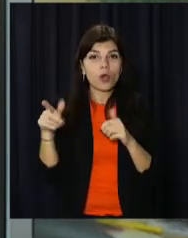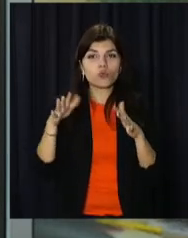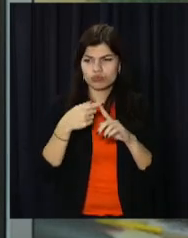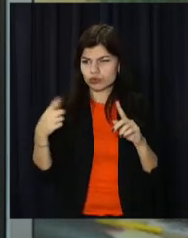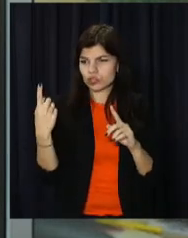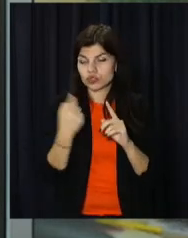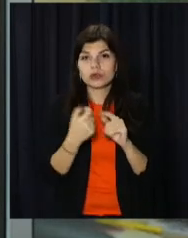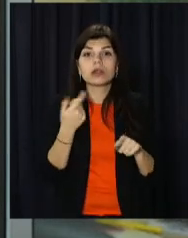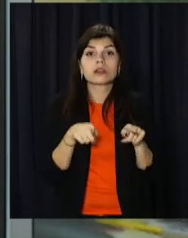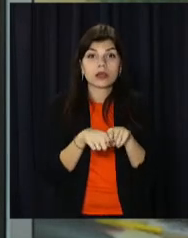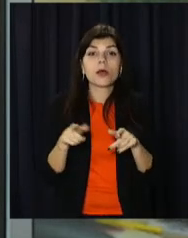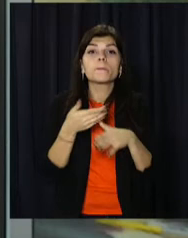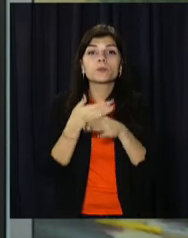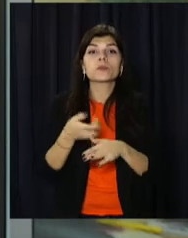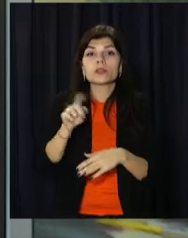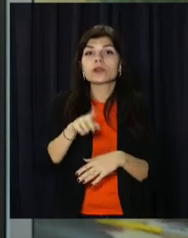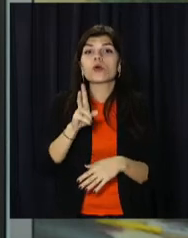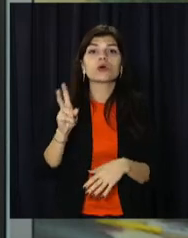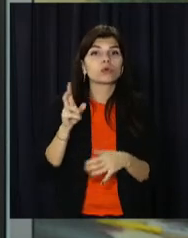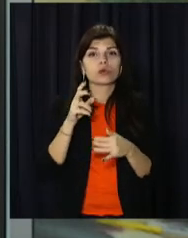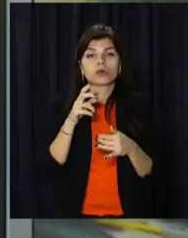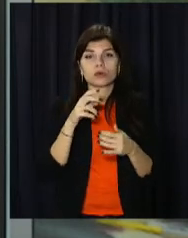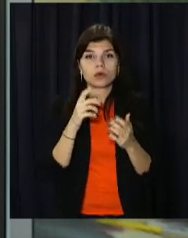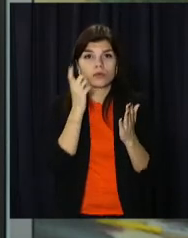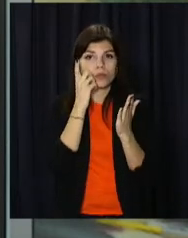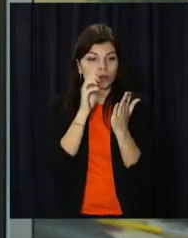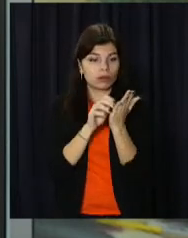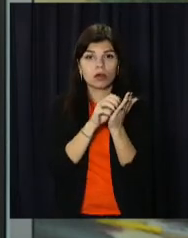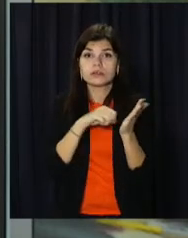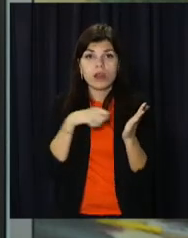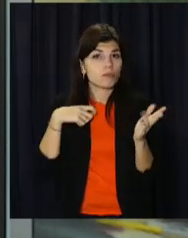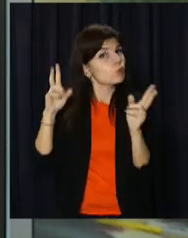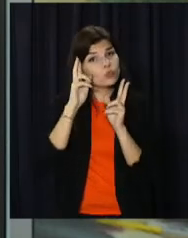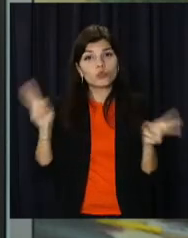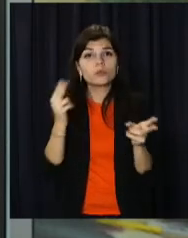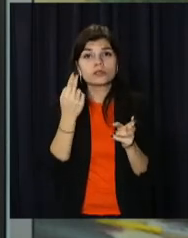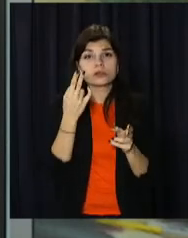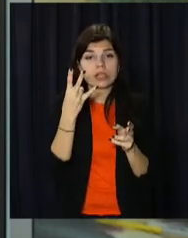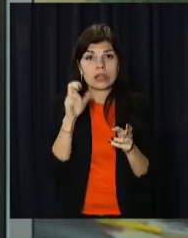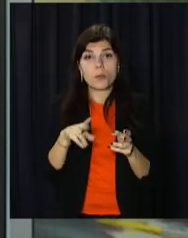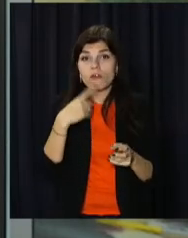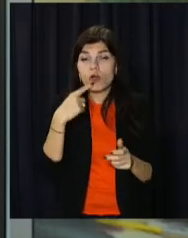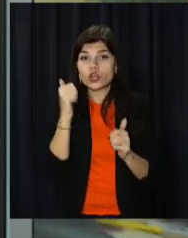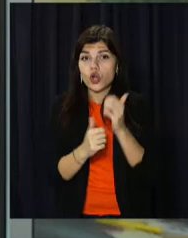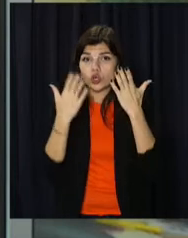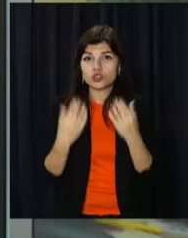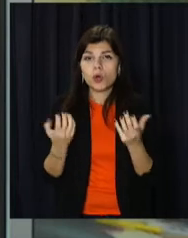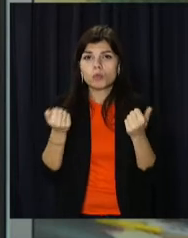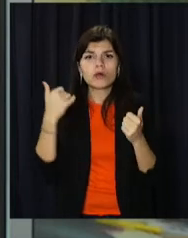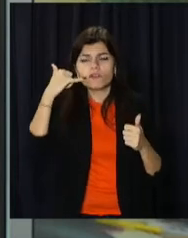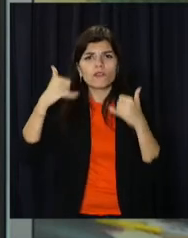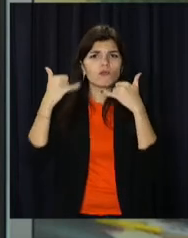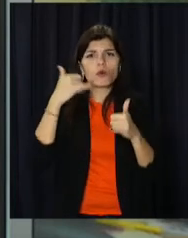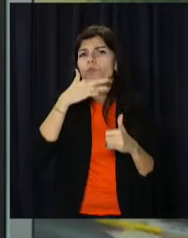тиждень. У такий спосіб допомагають тим, хто не вправляється із застосунком самостійно. У ЦНАПі кажуть, щоденно отримували десятки